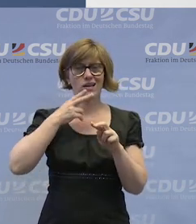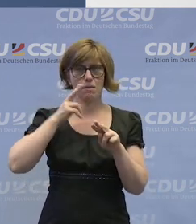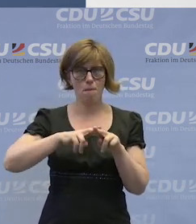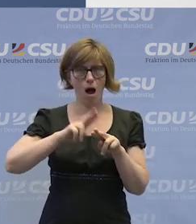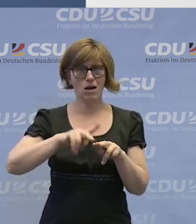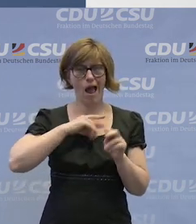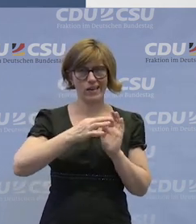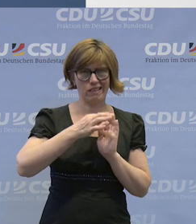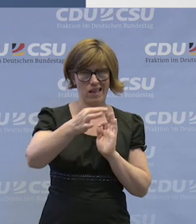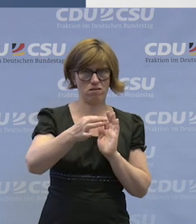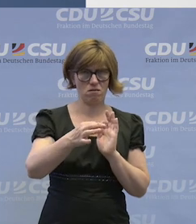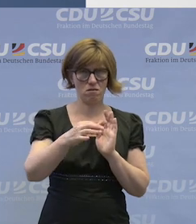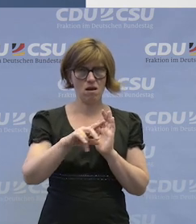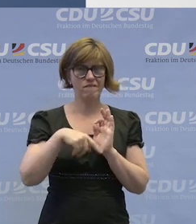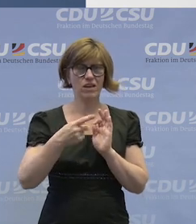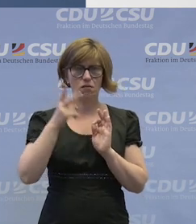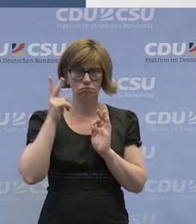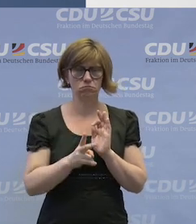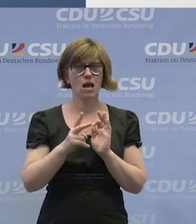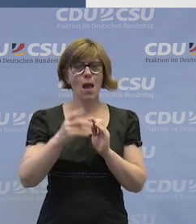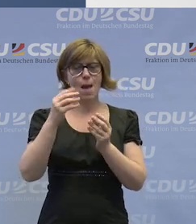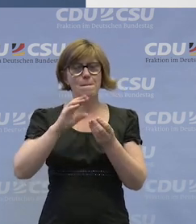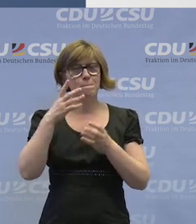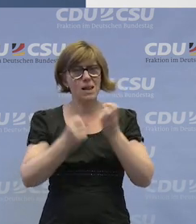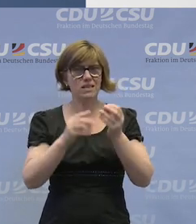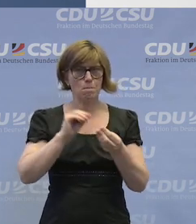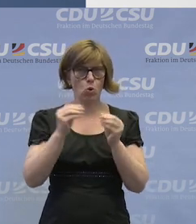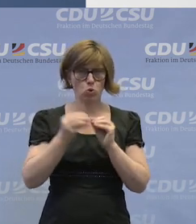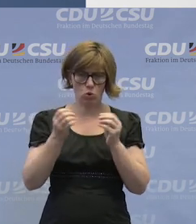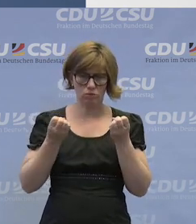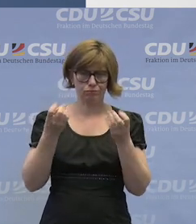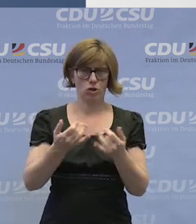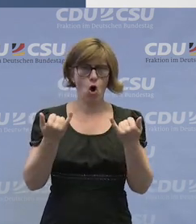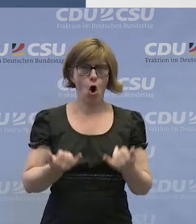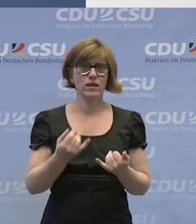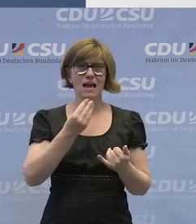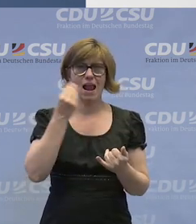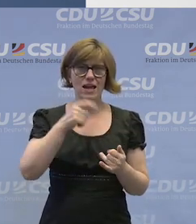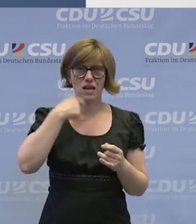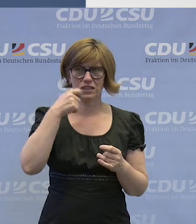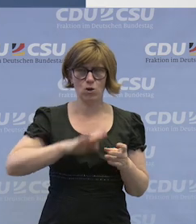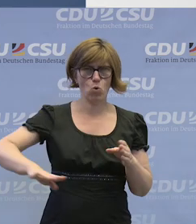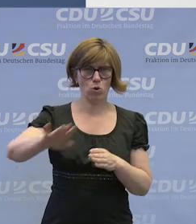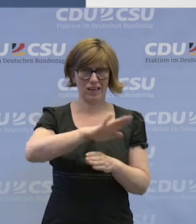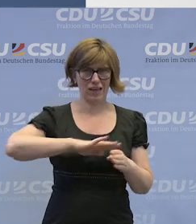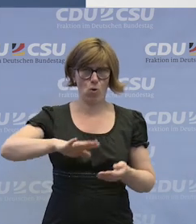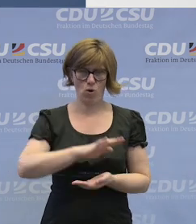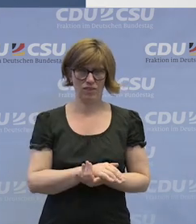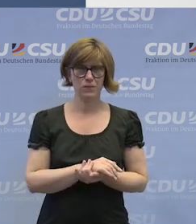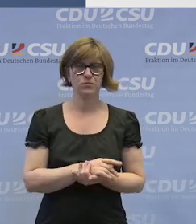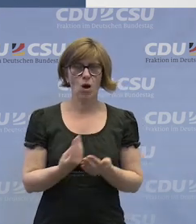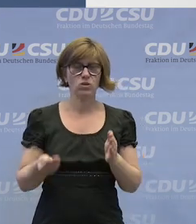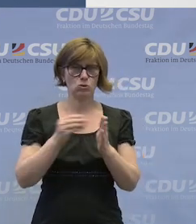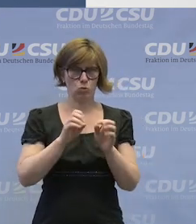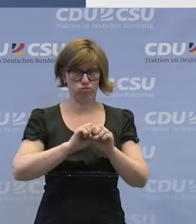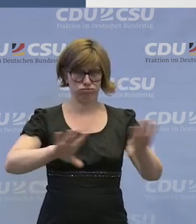eine eigene Linie entwickelt und sind sozusagen mit Milchprodukten in den Markt gegangen, machen heute den leckersten Joghurt hier in der Region und auch darüber